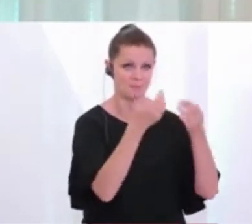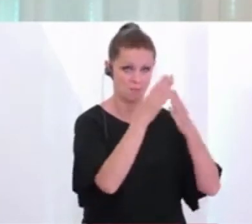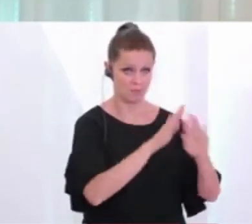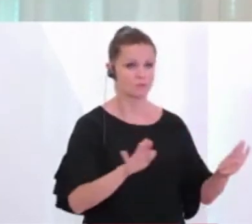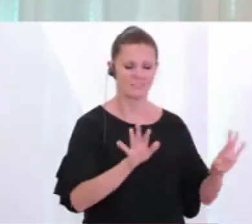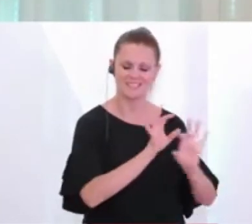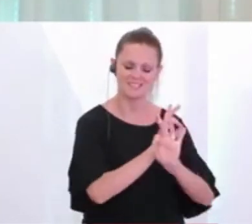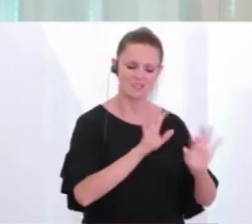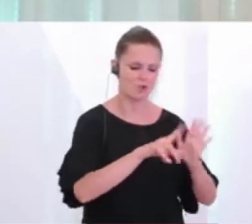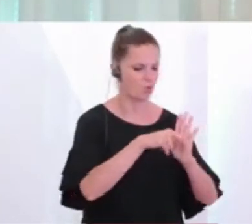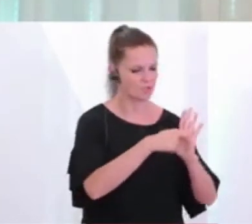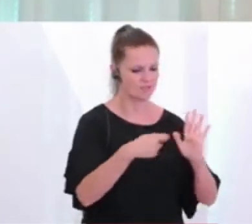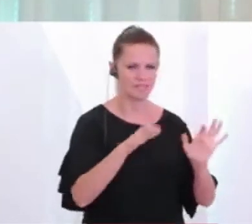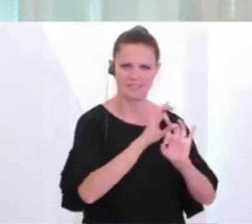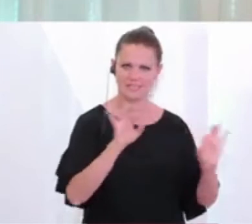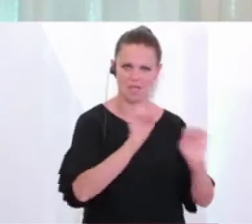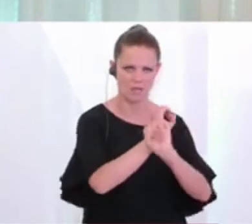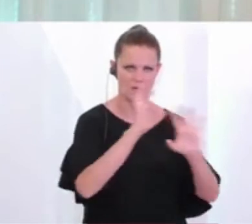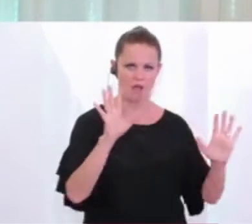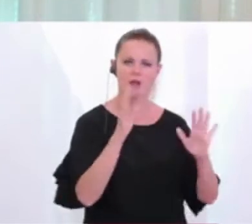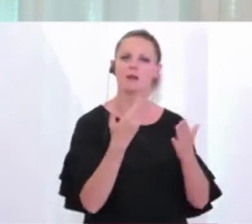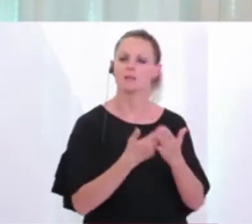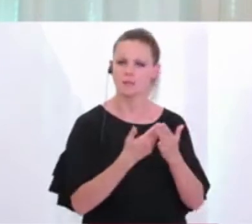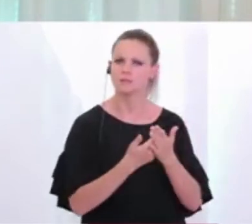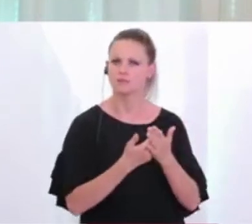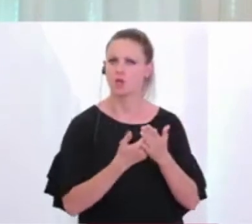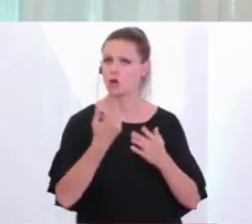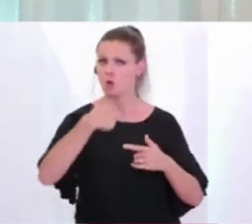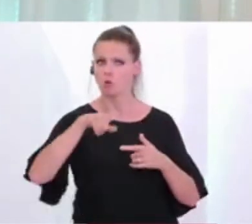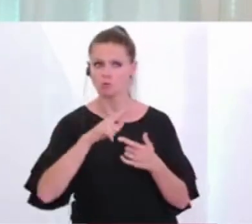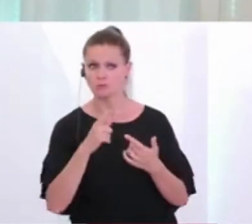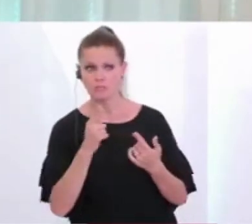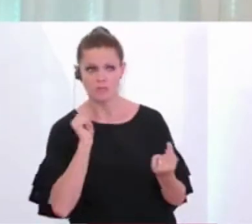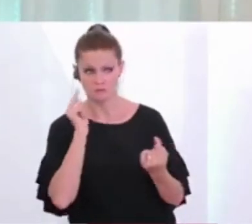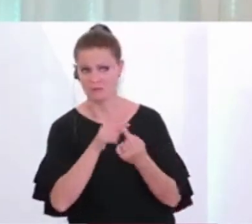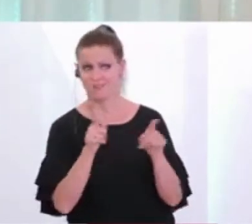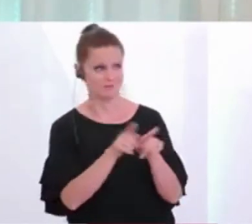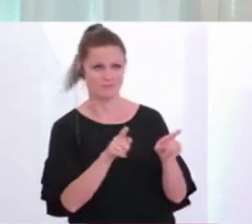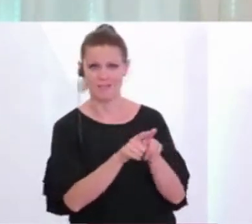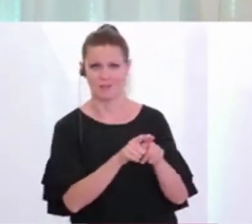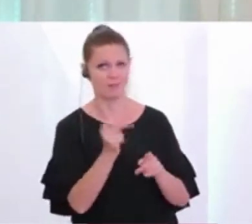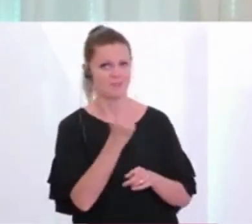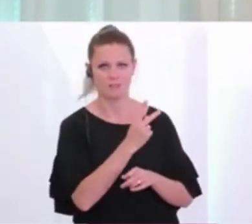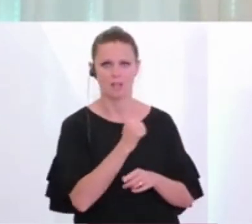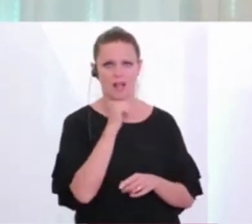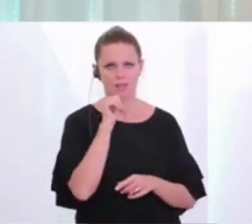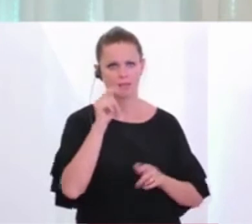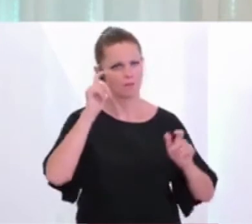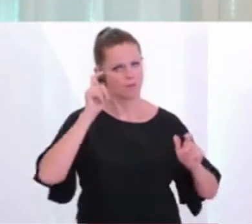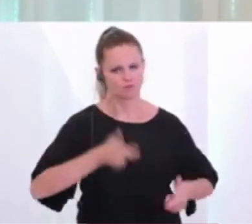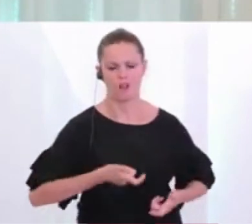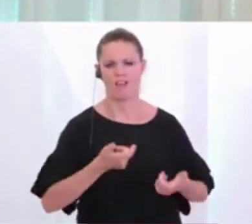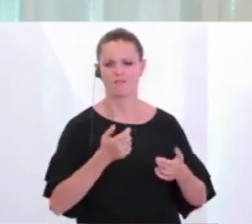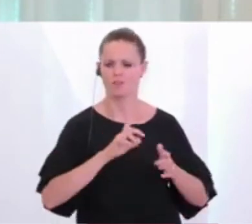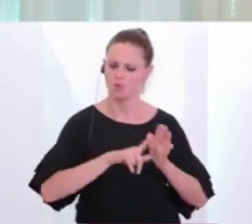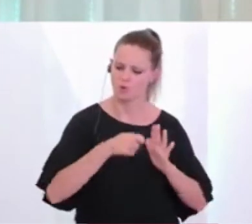die sehr konsequent, sehr klar sind und genau dem entsprechen, was unsere Absicht ist, nichts zu verschlafen, sehr konsequent, sehr